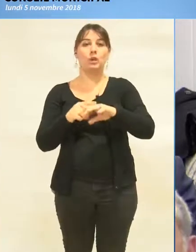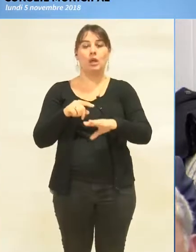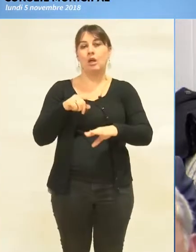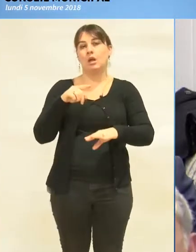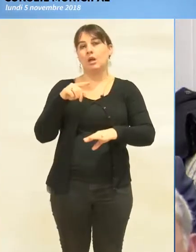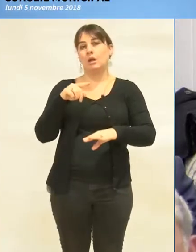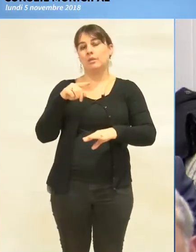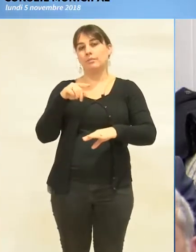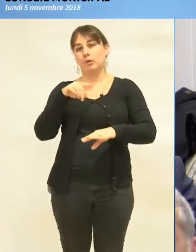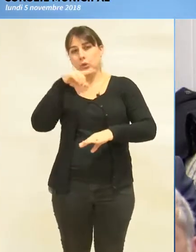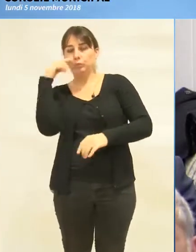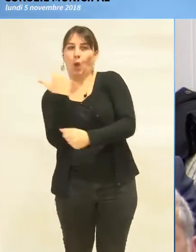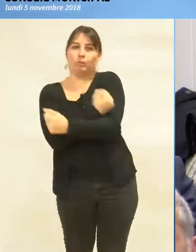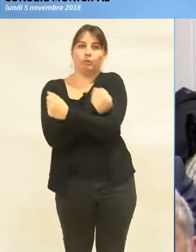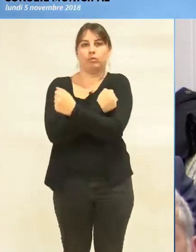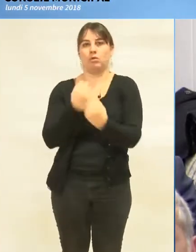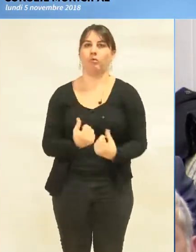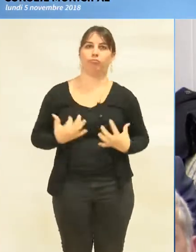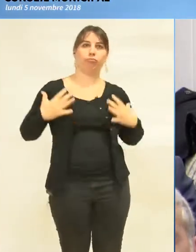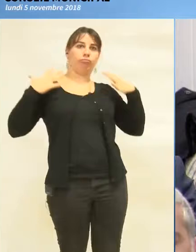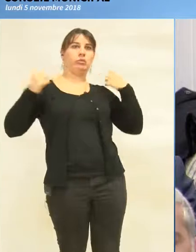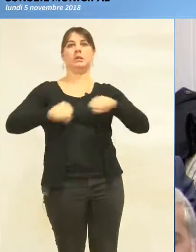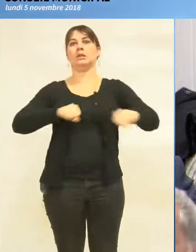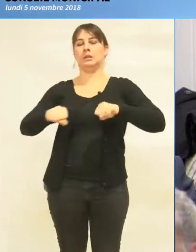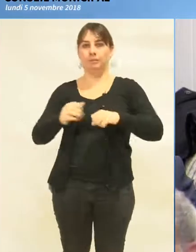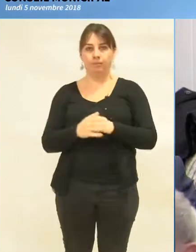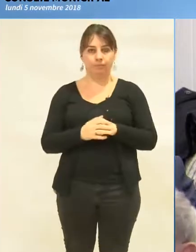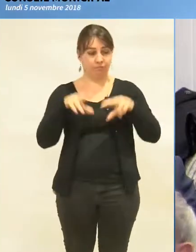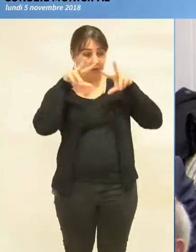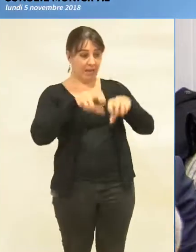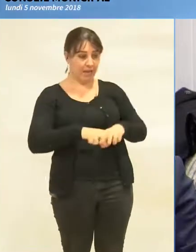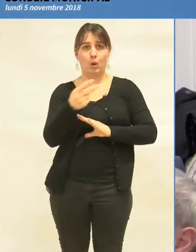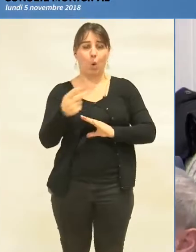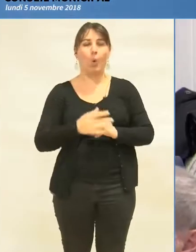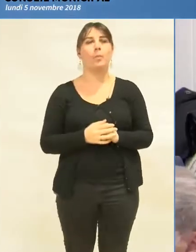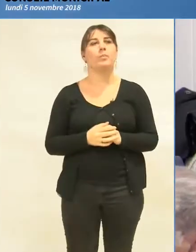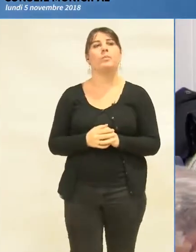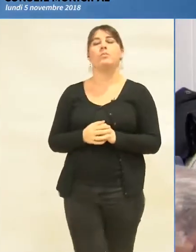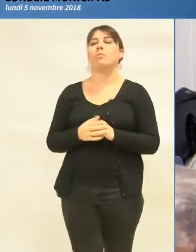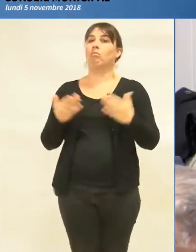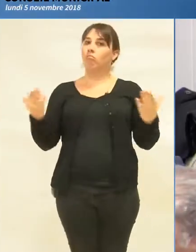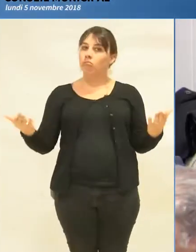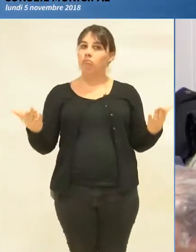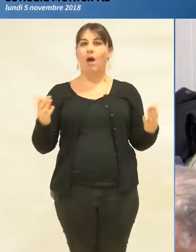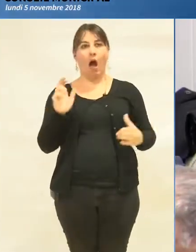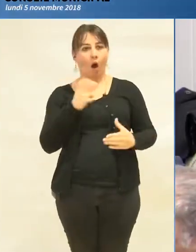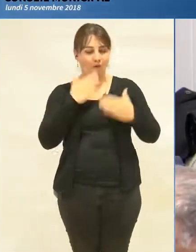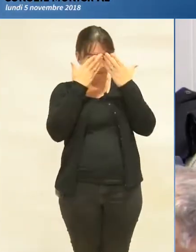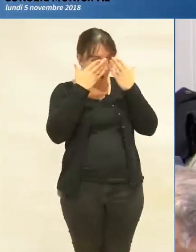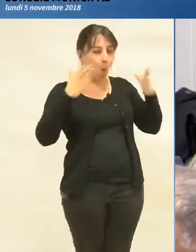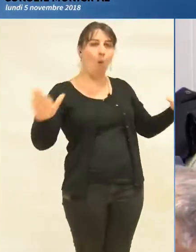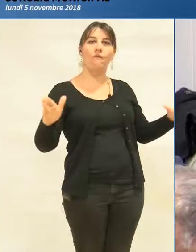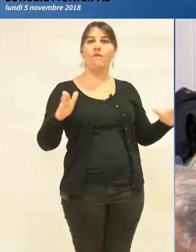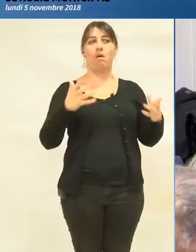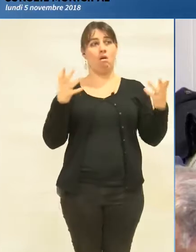psychoactives. Cette étude a un coût élevé de 20 000 euros. On ouvre enfin les yeux sur l'un des problèmes